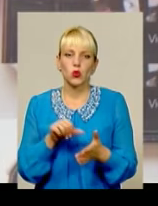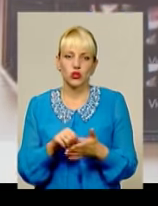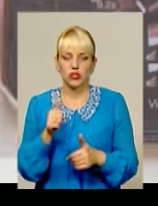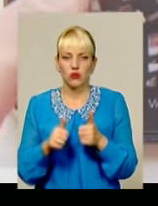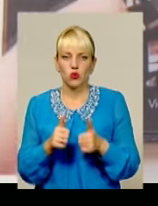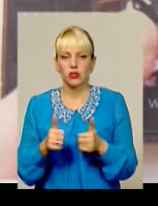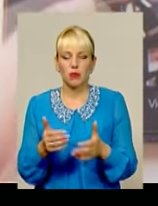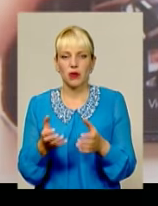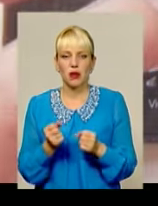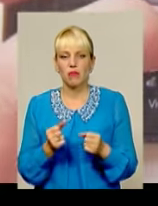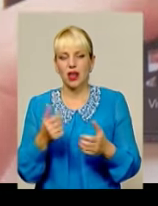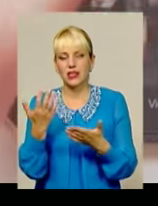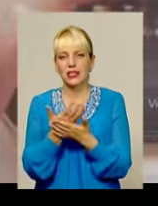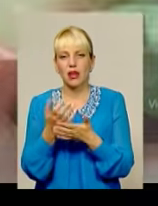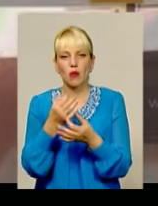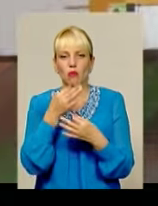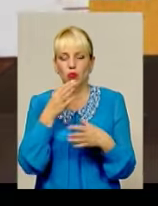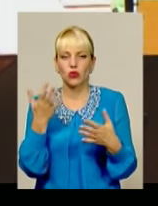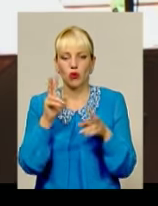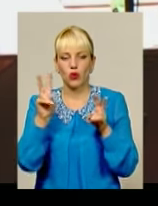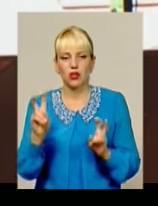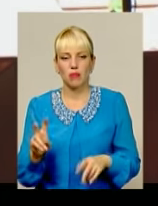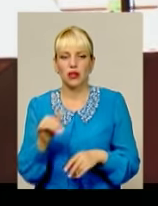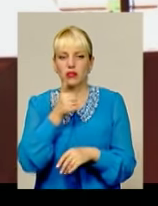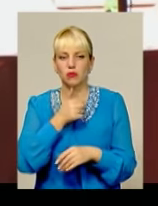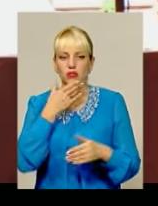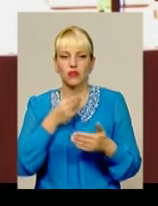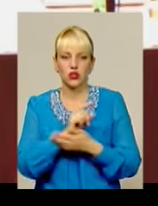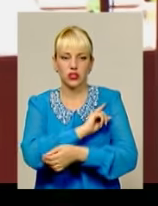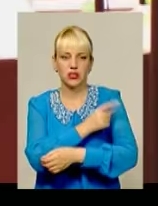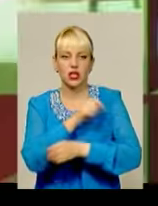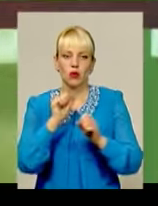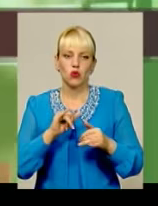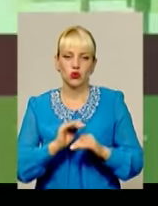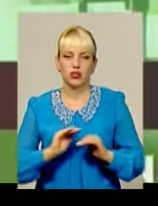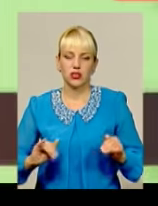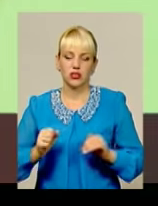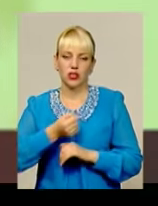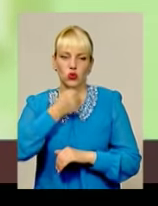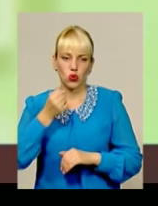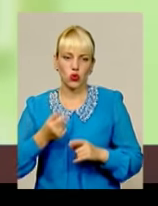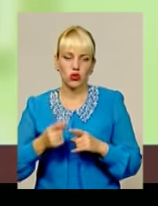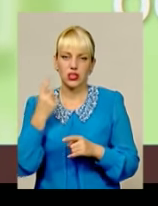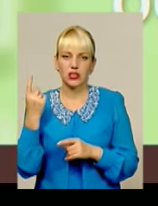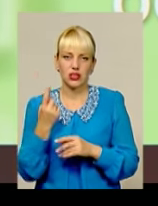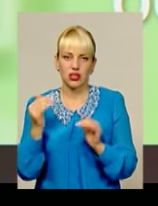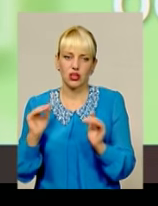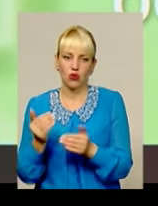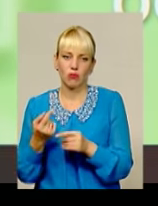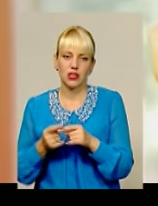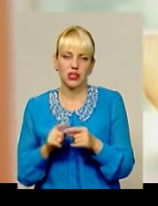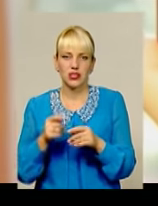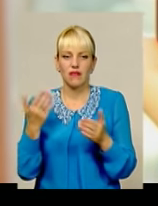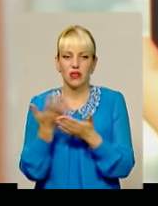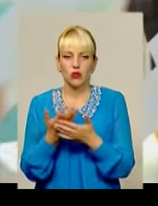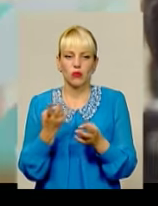конкурсі приймаються стрічки будь-якої тематики. До того ж, спробувати свої сили можуть як діти, так і дорослі. Єдине обмеження – відео